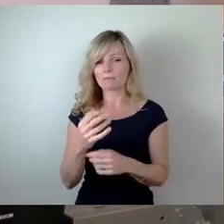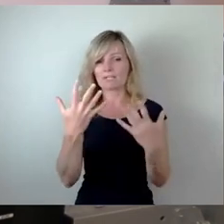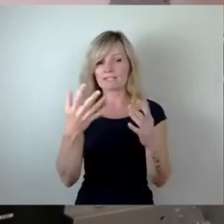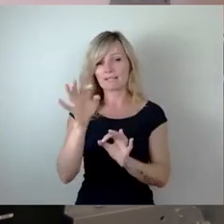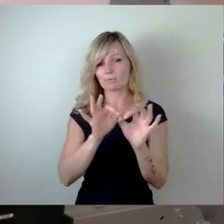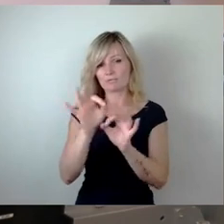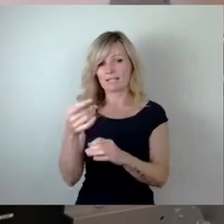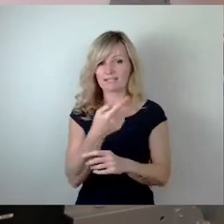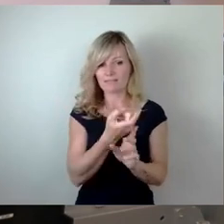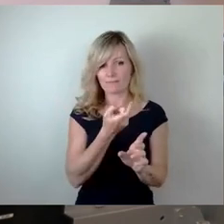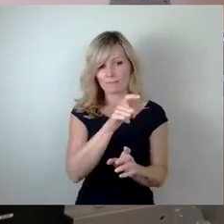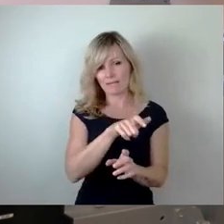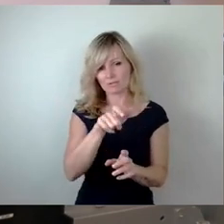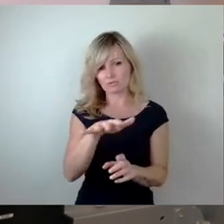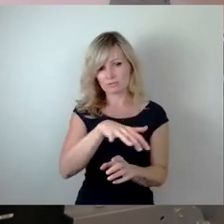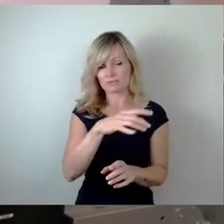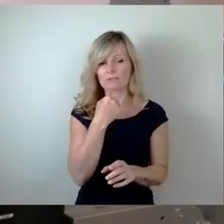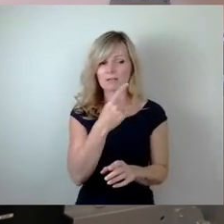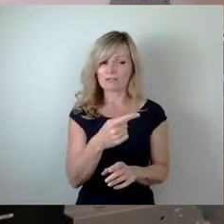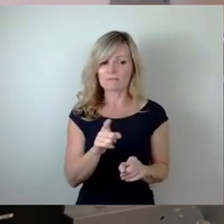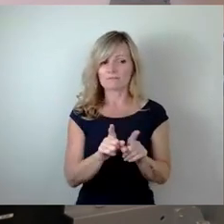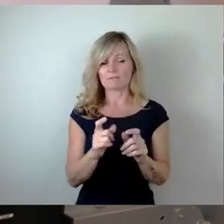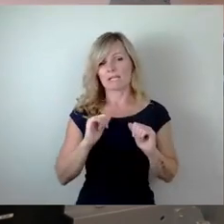Menschen in Dresden ein Stück Lebensqualität.